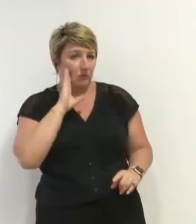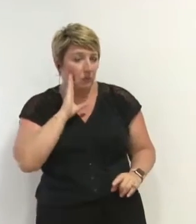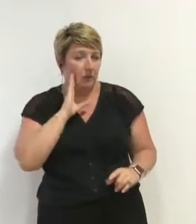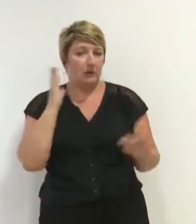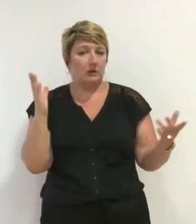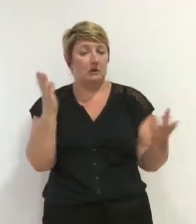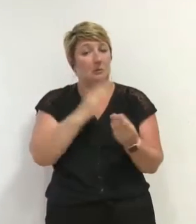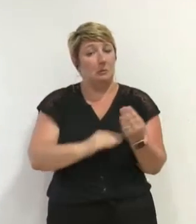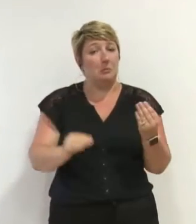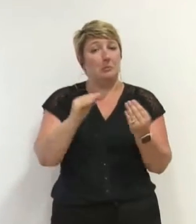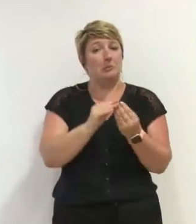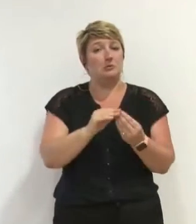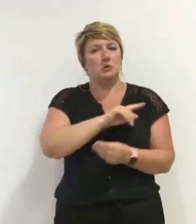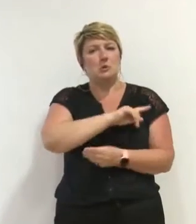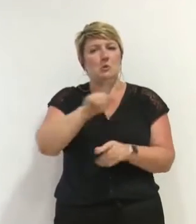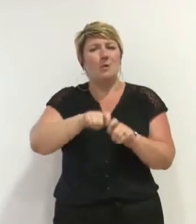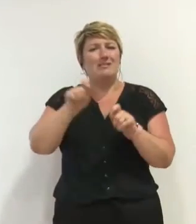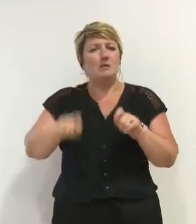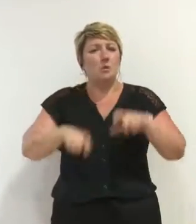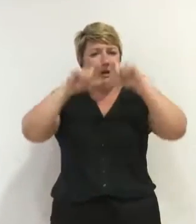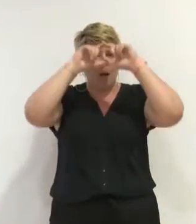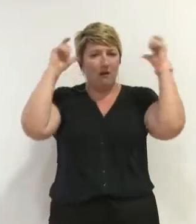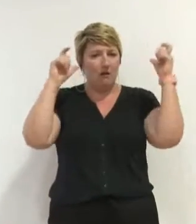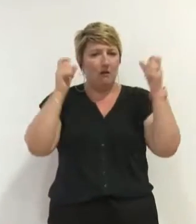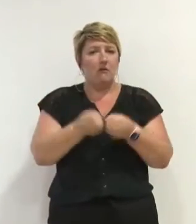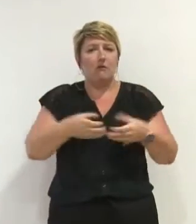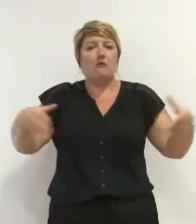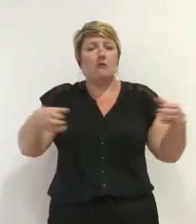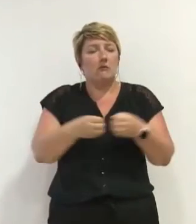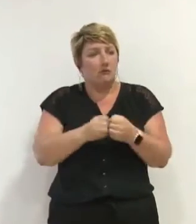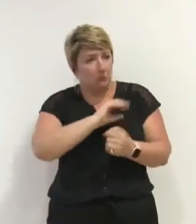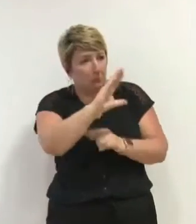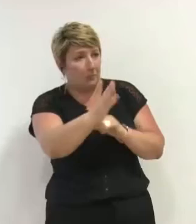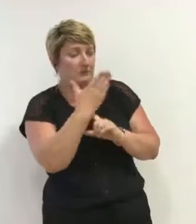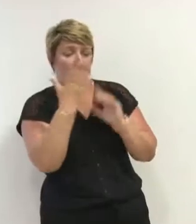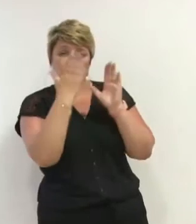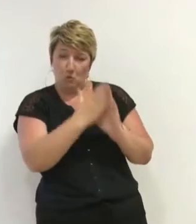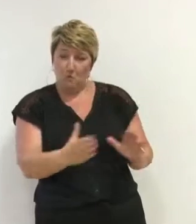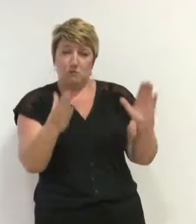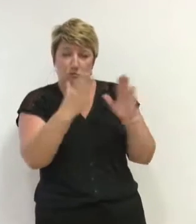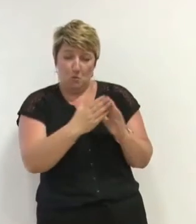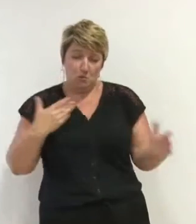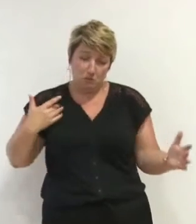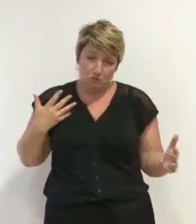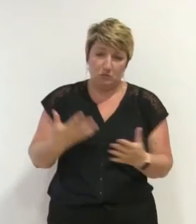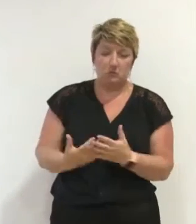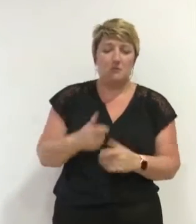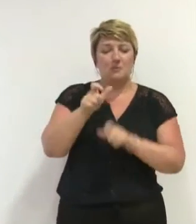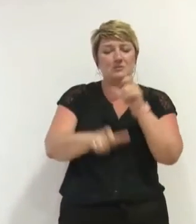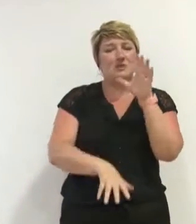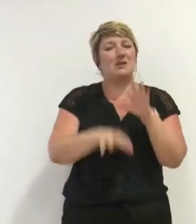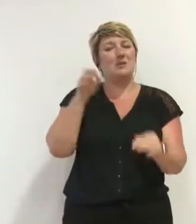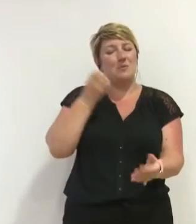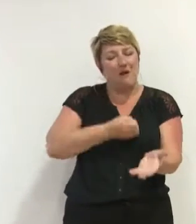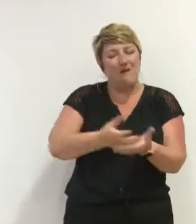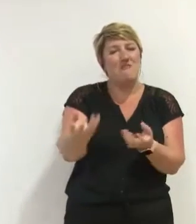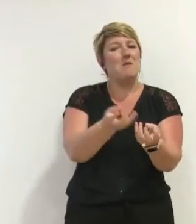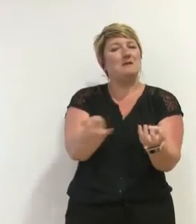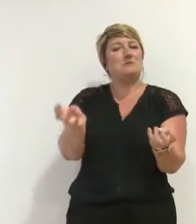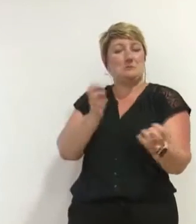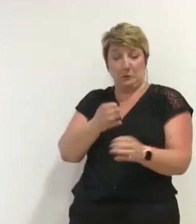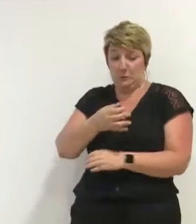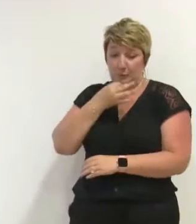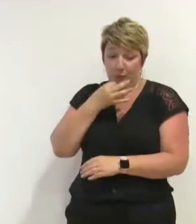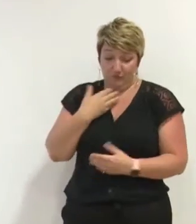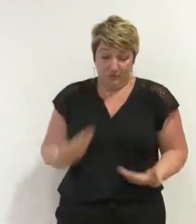présentation de l'état des non-titulaires à la ville. Concernant les informations données aux élus, ce Conseil municipal donnera l'occasion